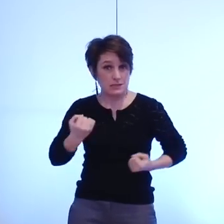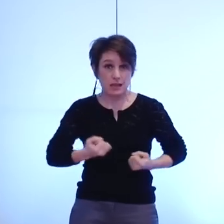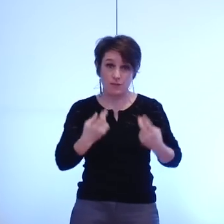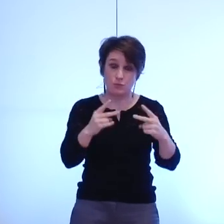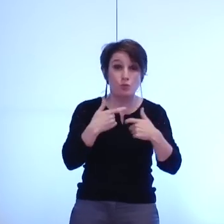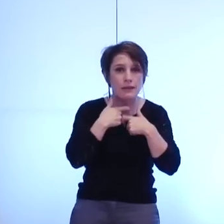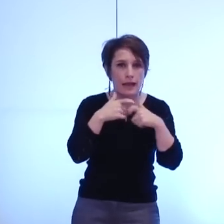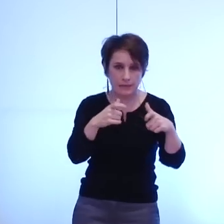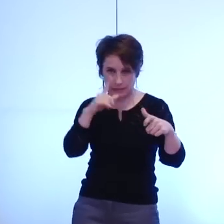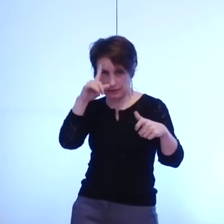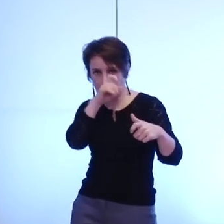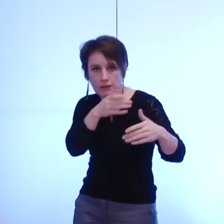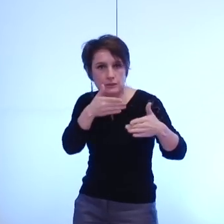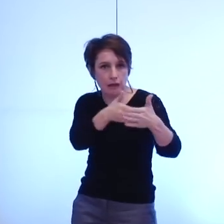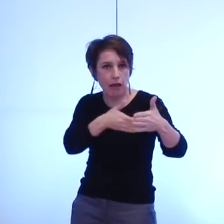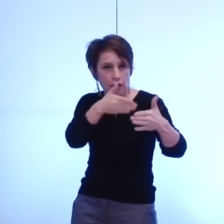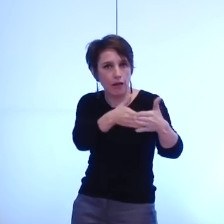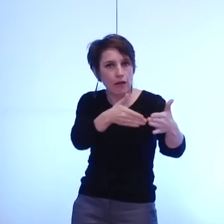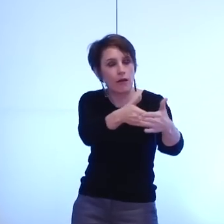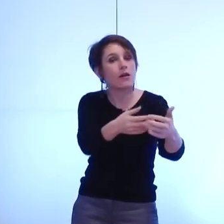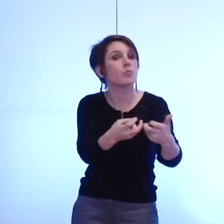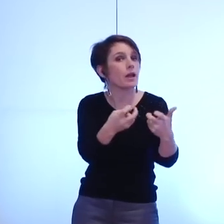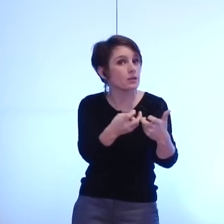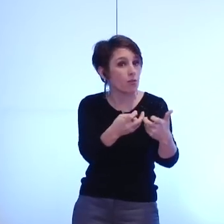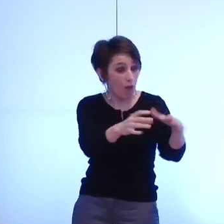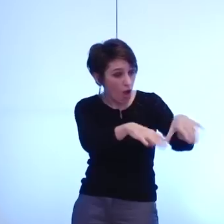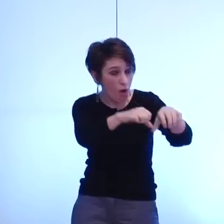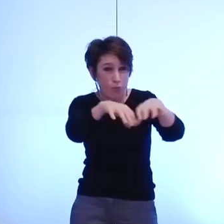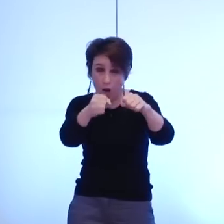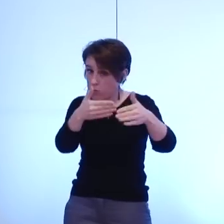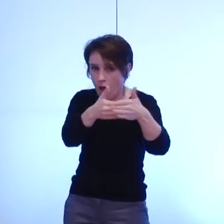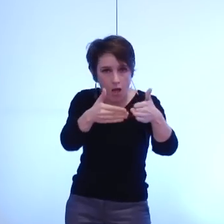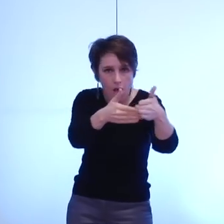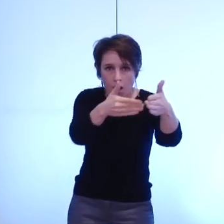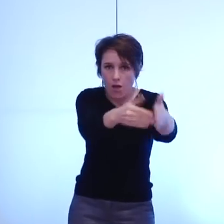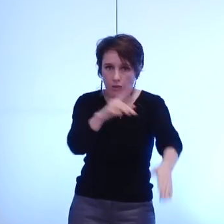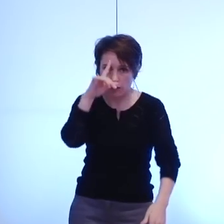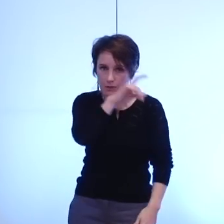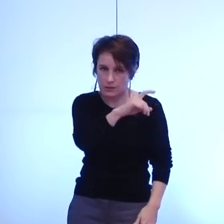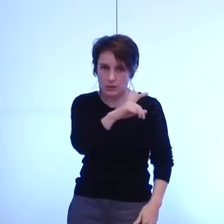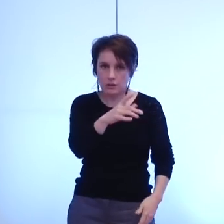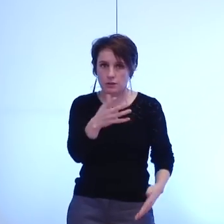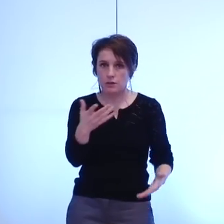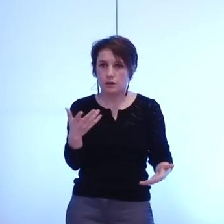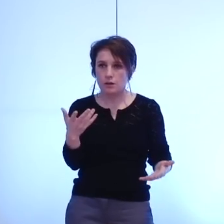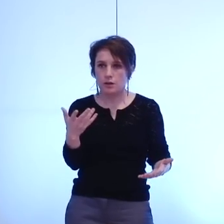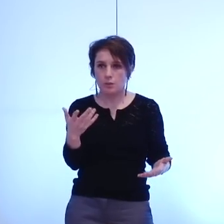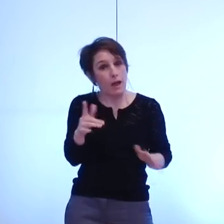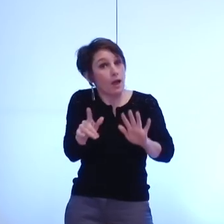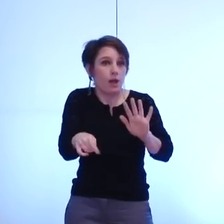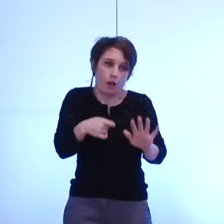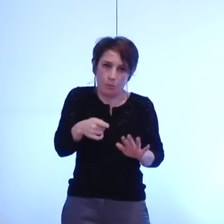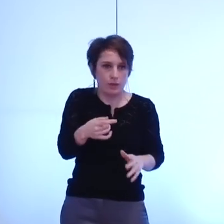d'accès à l'emploi dans notre agglomération et qui doivent forcément